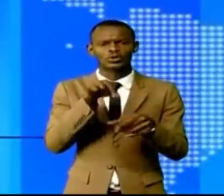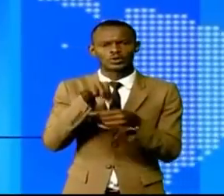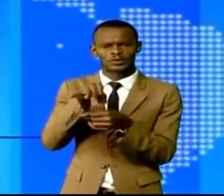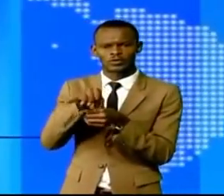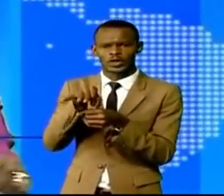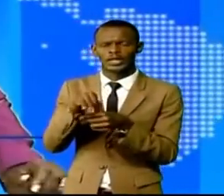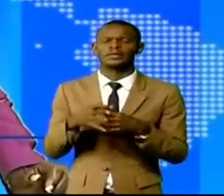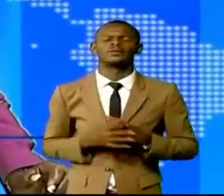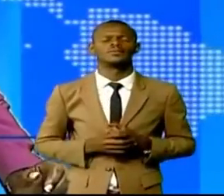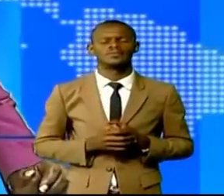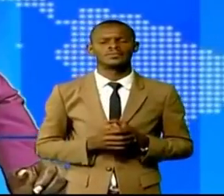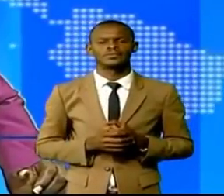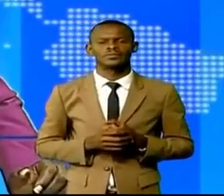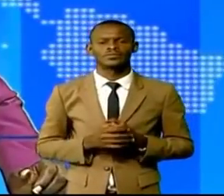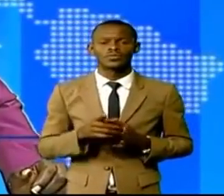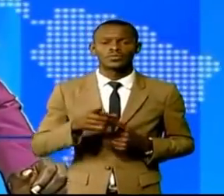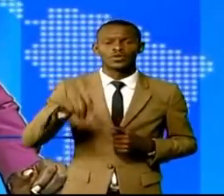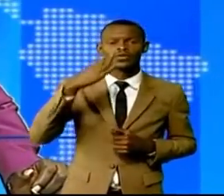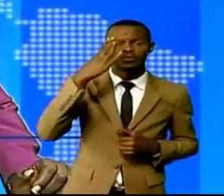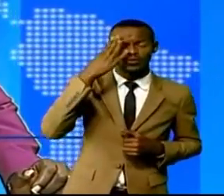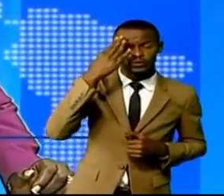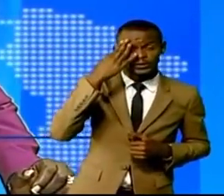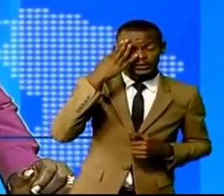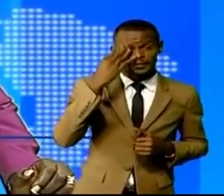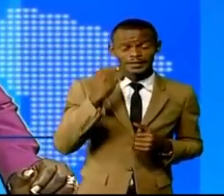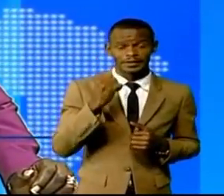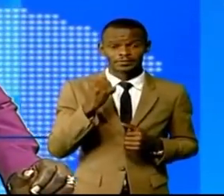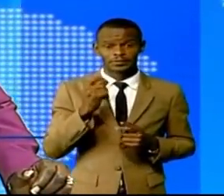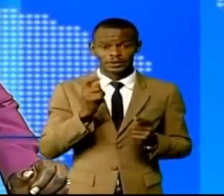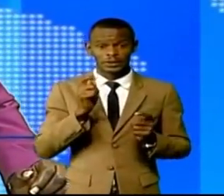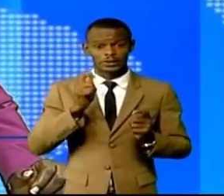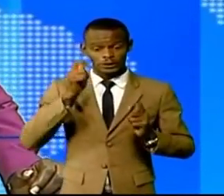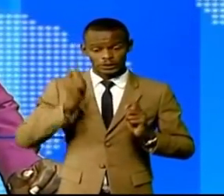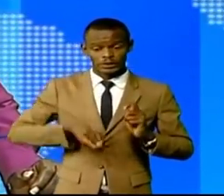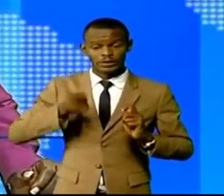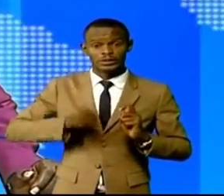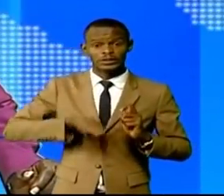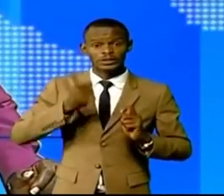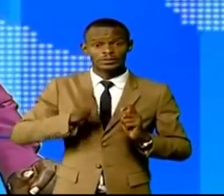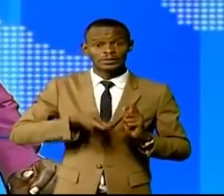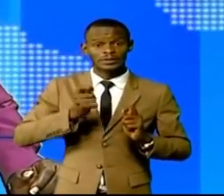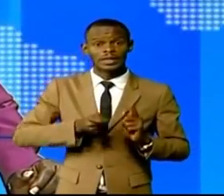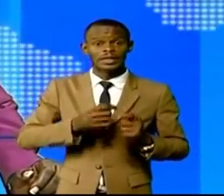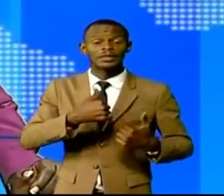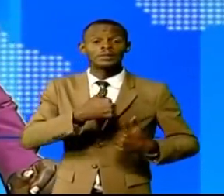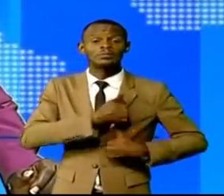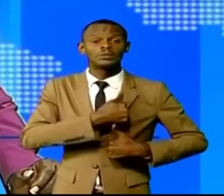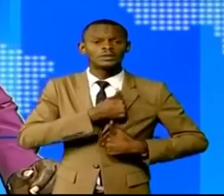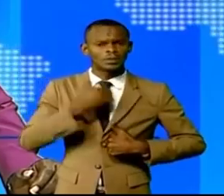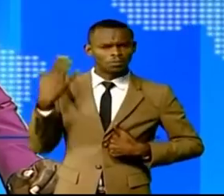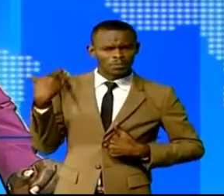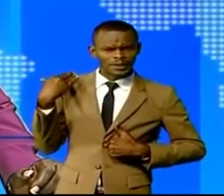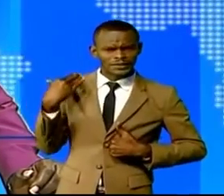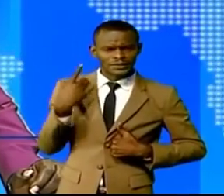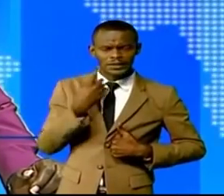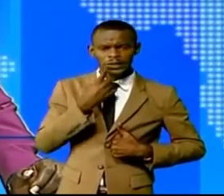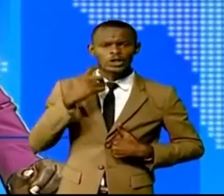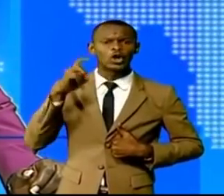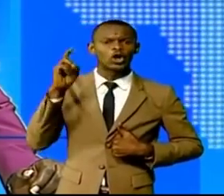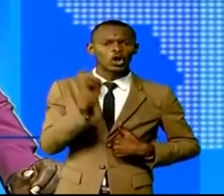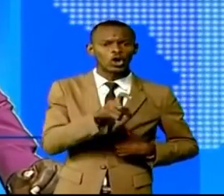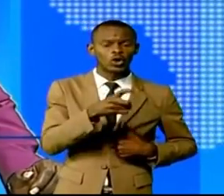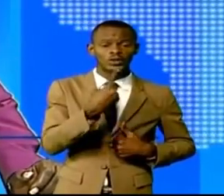vous le savez le tribunal militaire de garnison de Kinshasa Gombi avait condamné à mort le soldat de la deuxième classe